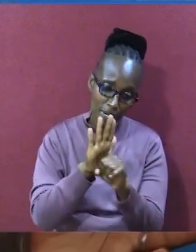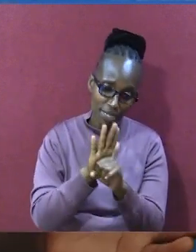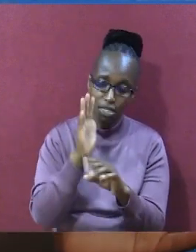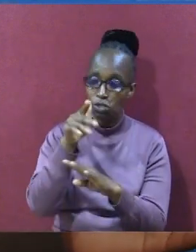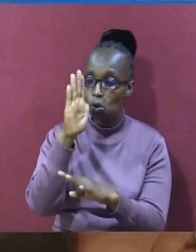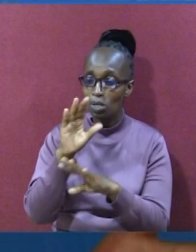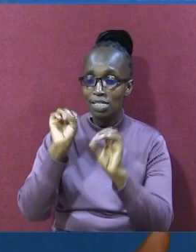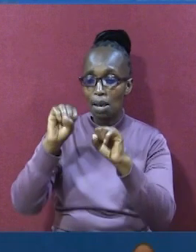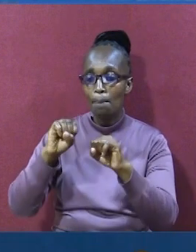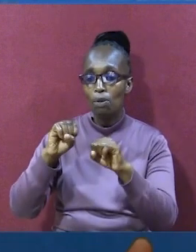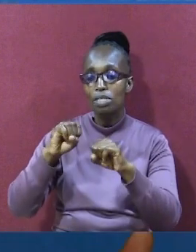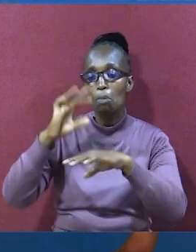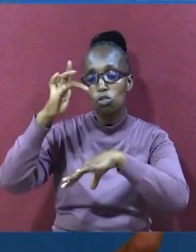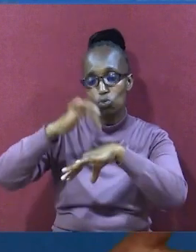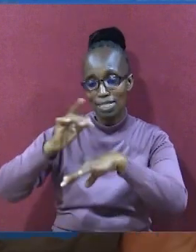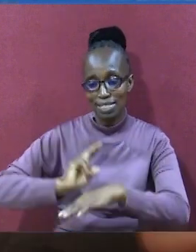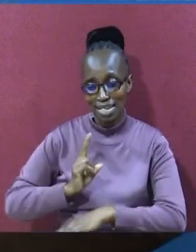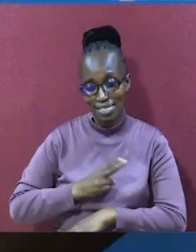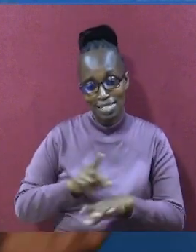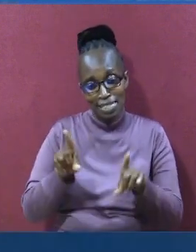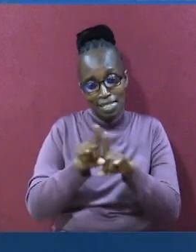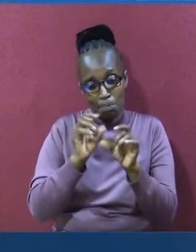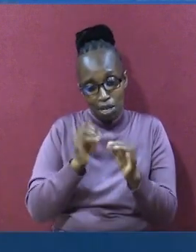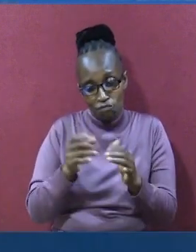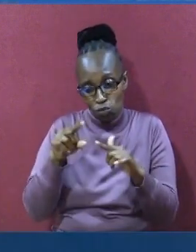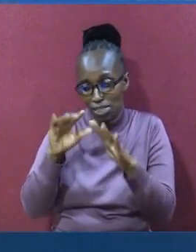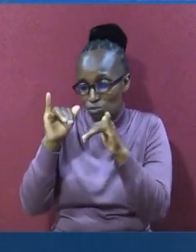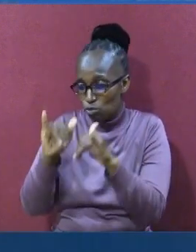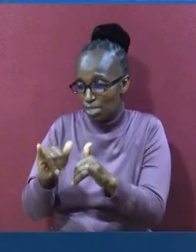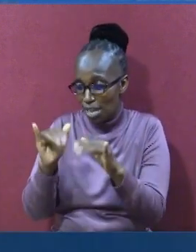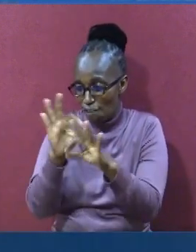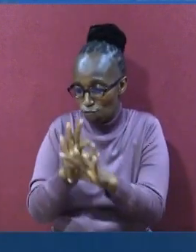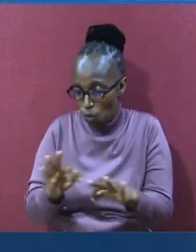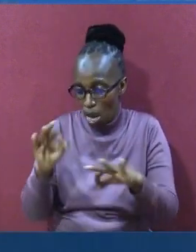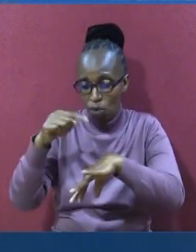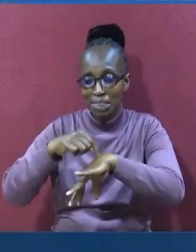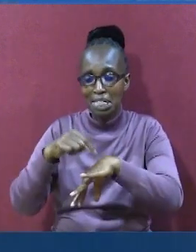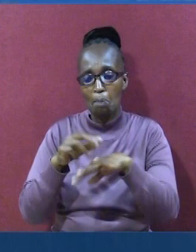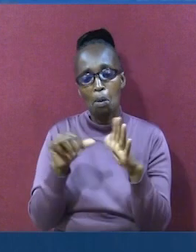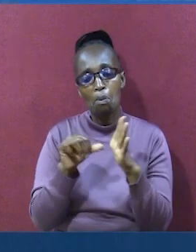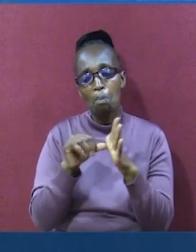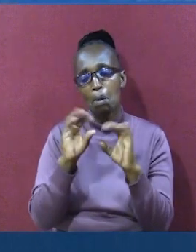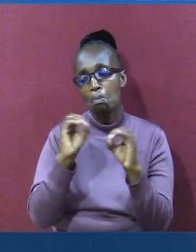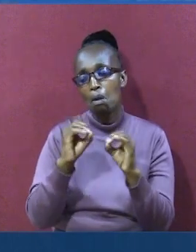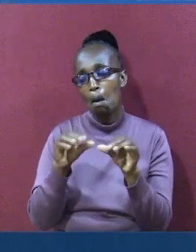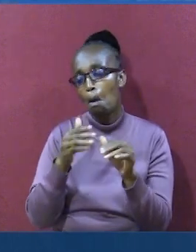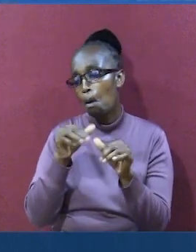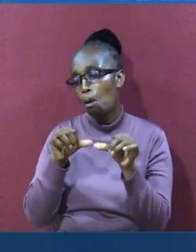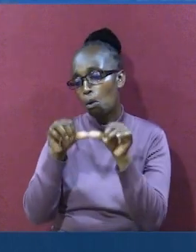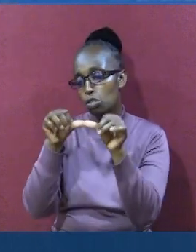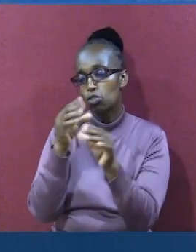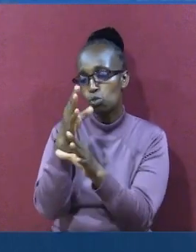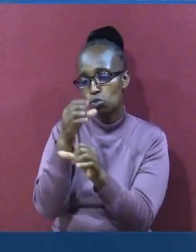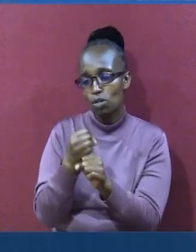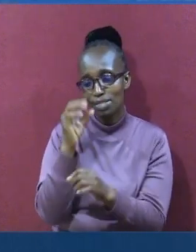Ataweza kukufikia wewe. Ata kama utakaa sana usife moyo. Mtumaini mungu na ataweza kukutendea.